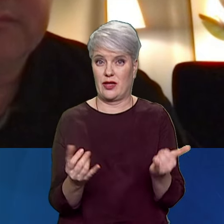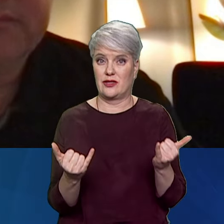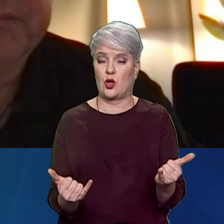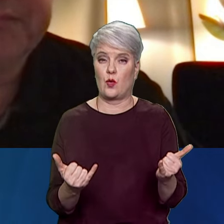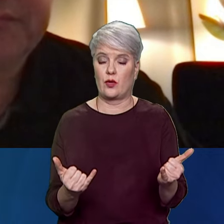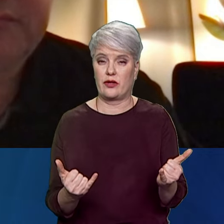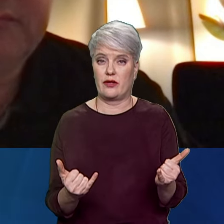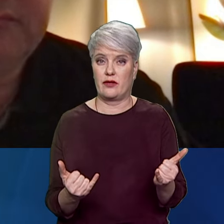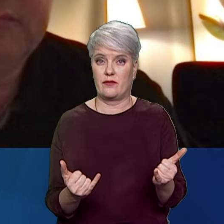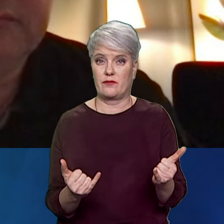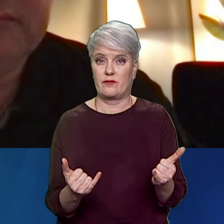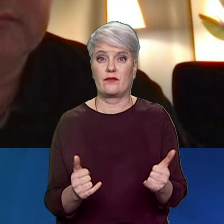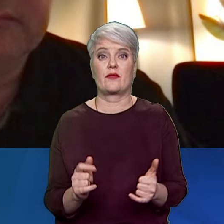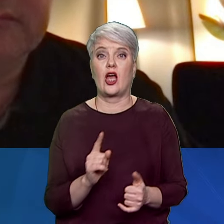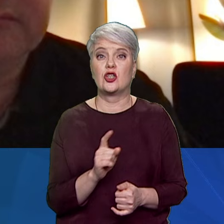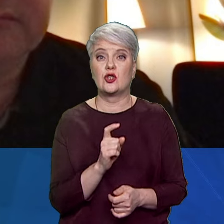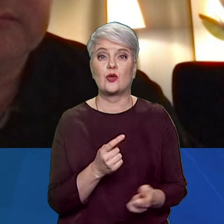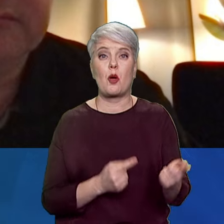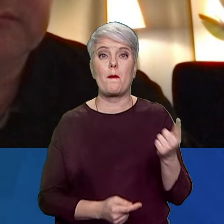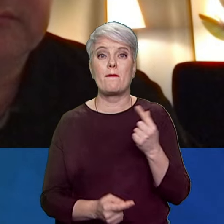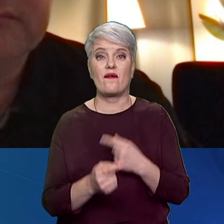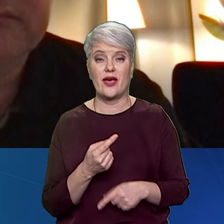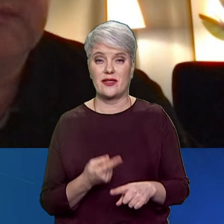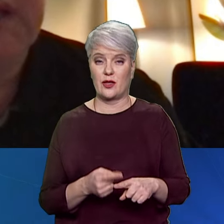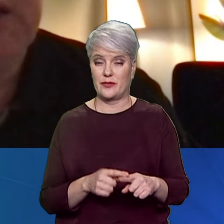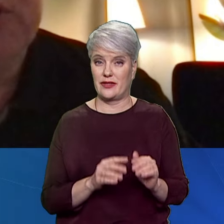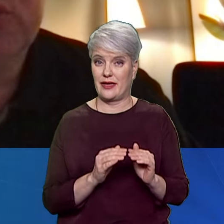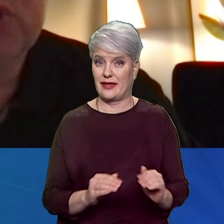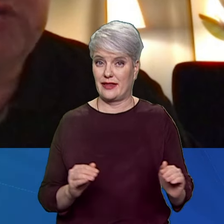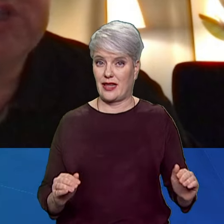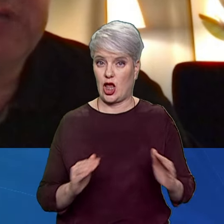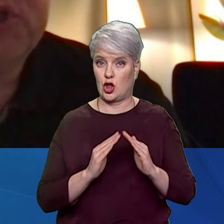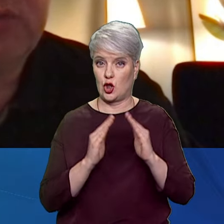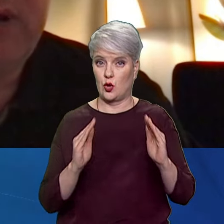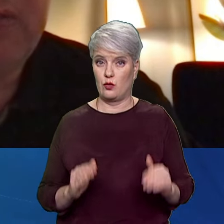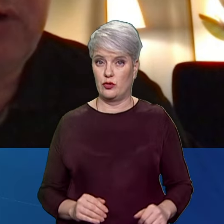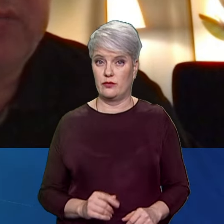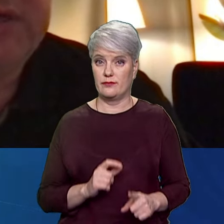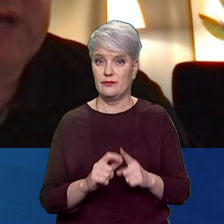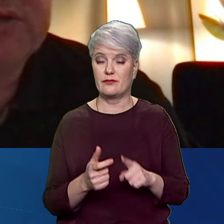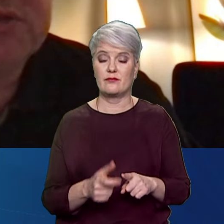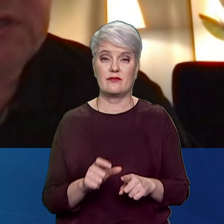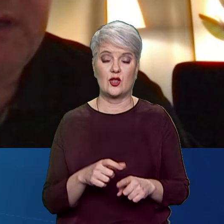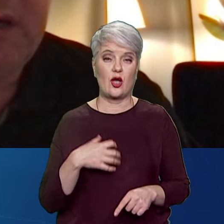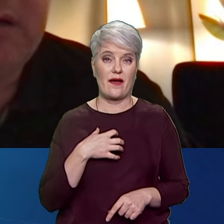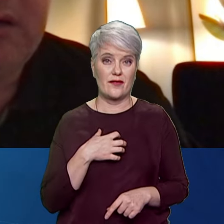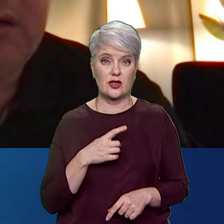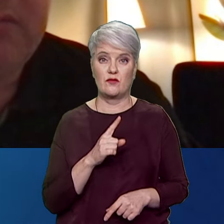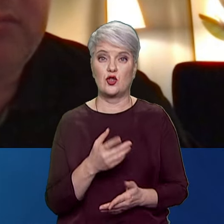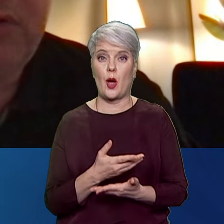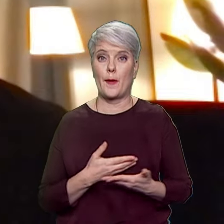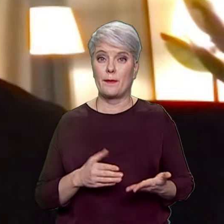що із поверненням цих дітей додому? Тут дуже важливо, що ми маємо об'єднати зусилля